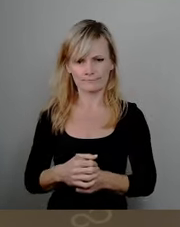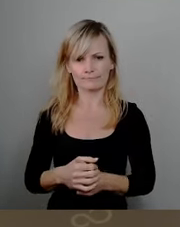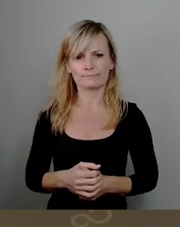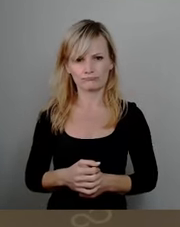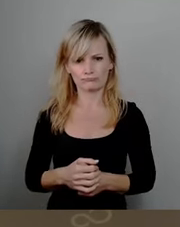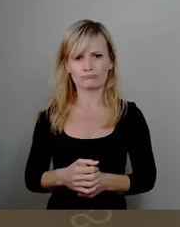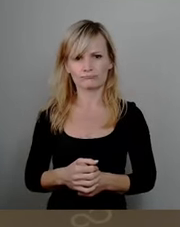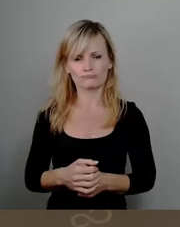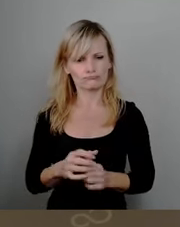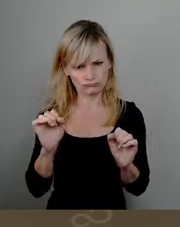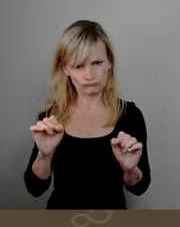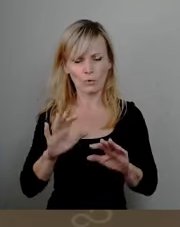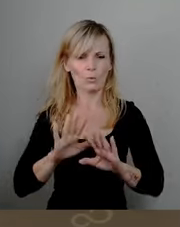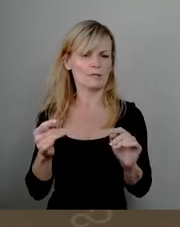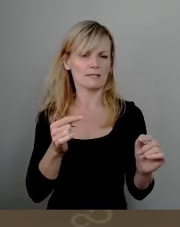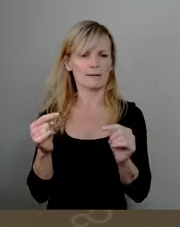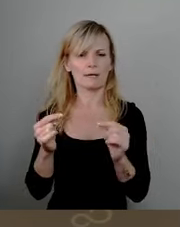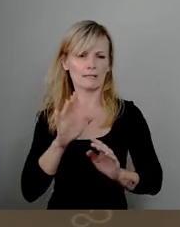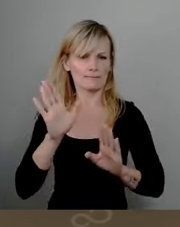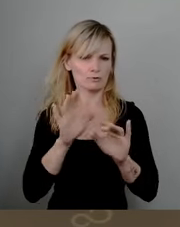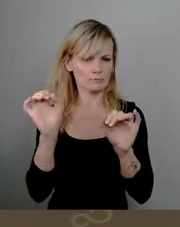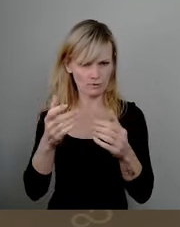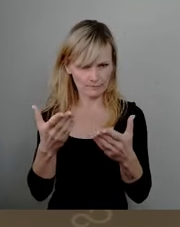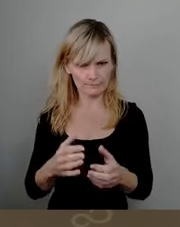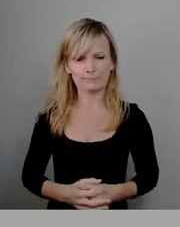Können wir auch ohne Debatte abstimmen. Bitte um das Stimmzeichen.